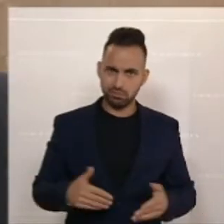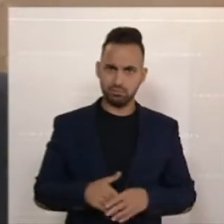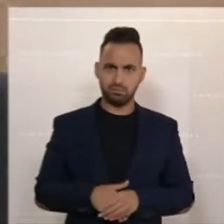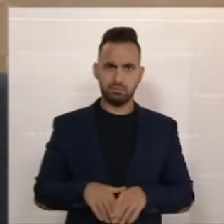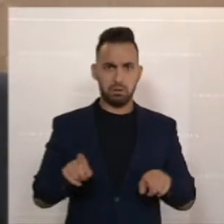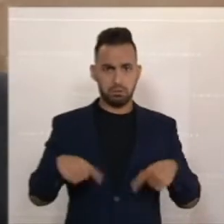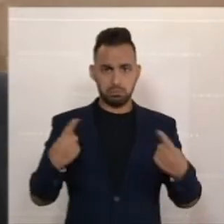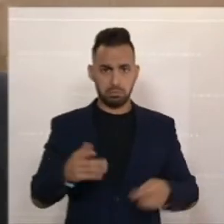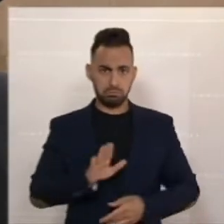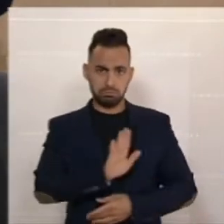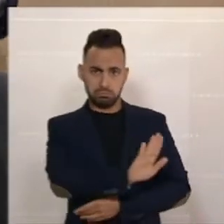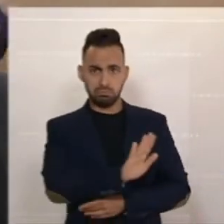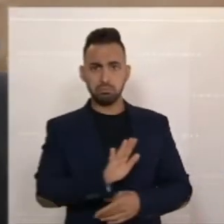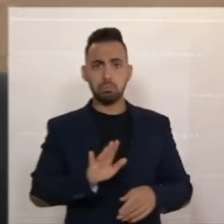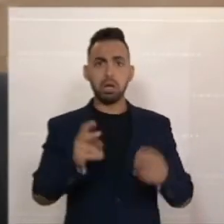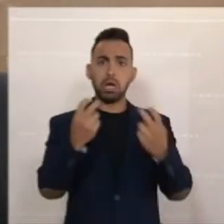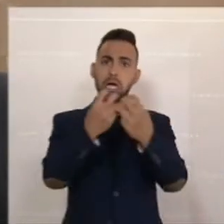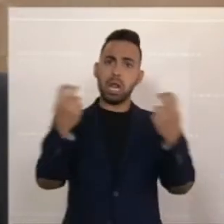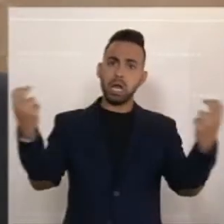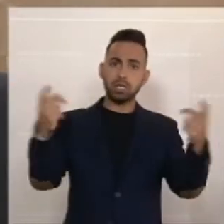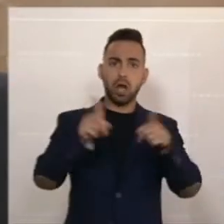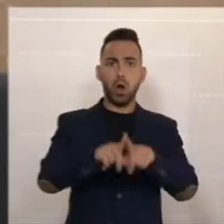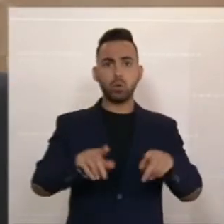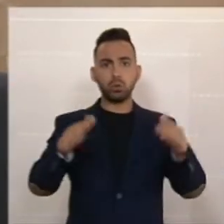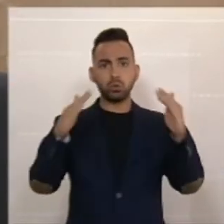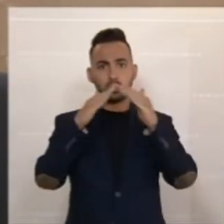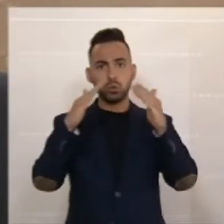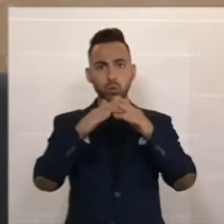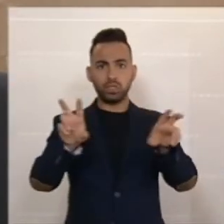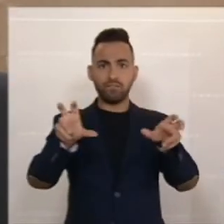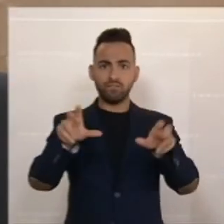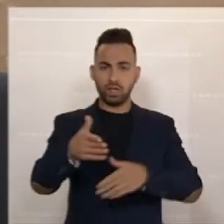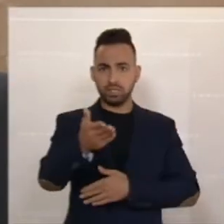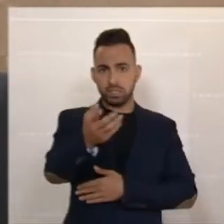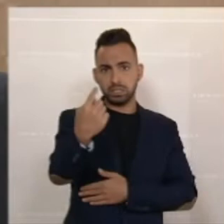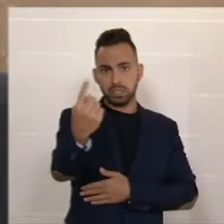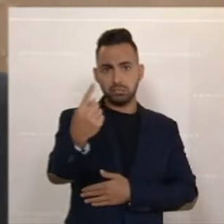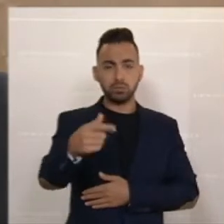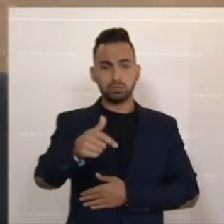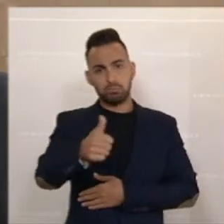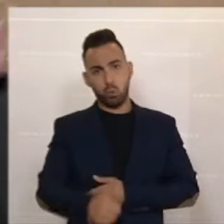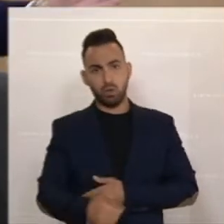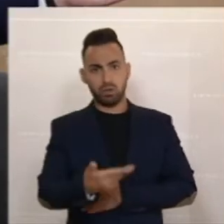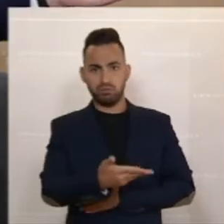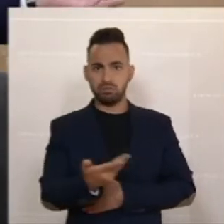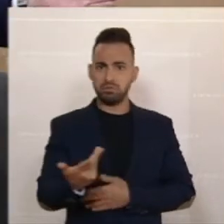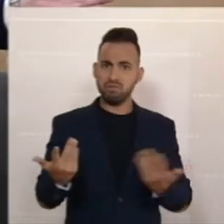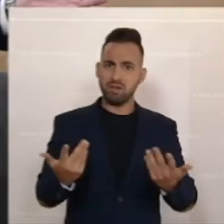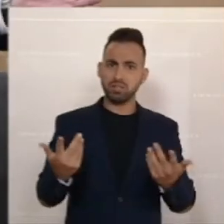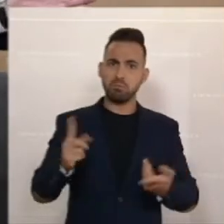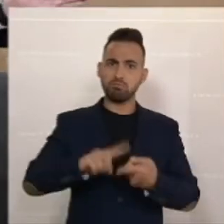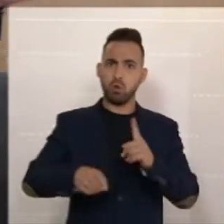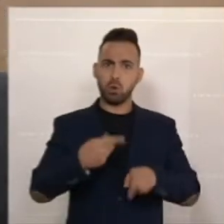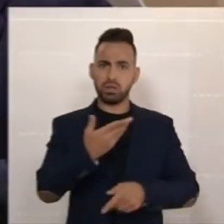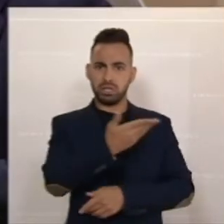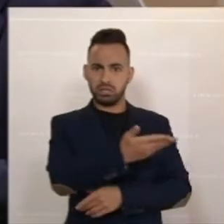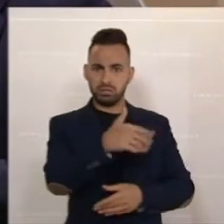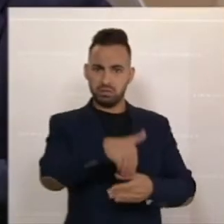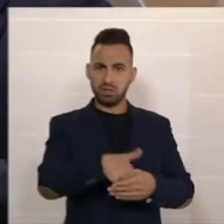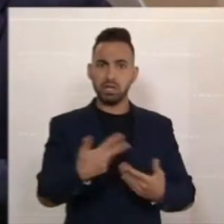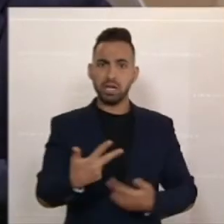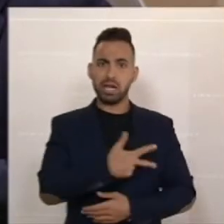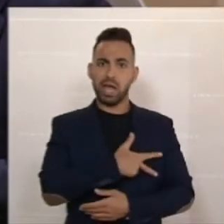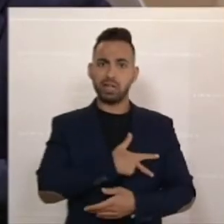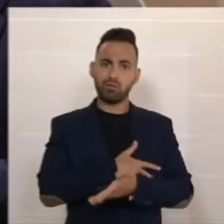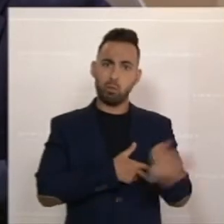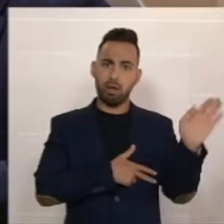dann bleibt es Ihnen überlassen auf der Galerie und vor den Fernsehgeräten zu beurteilen, welche Form von Politik das ist. Sie geht an der